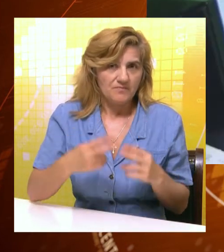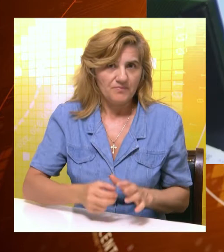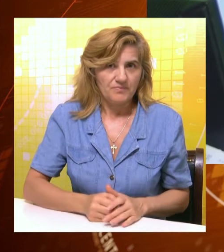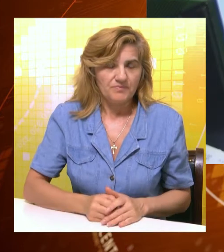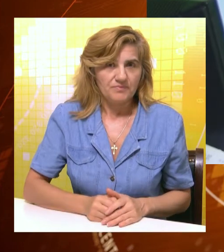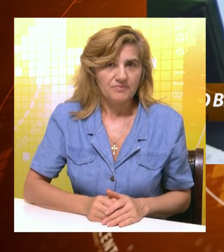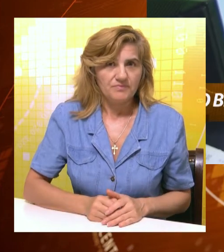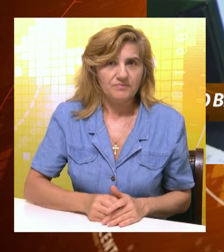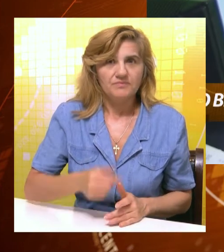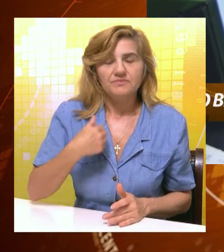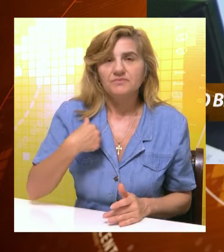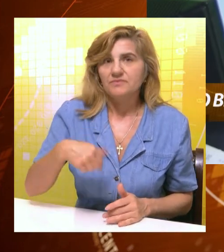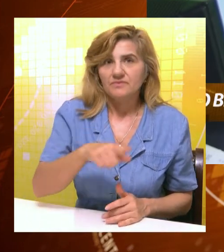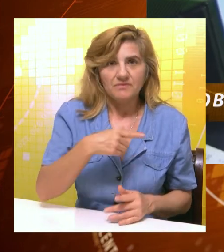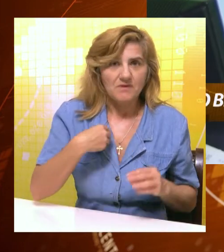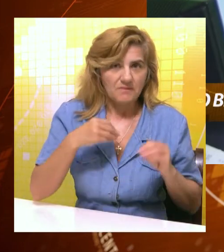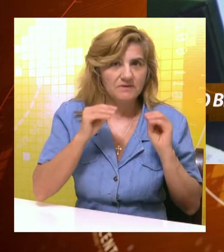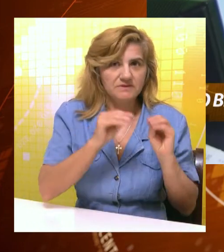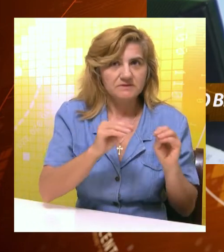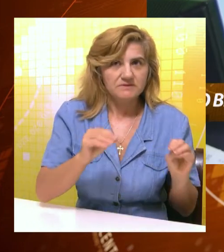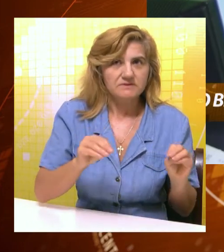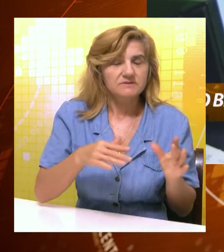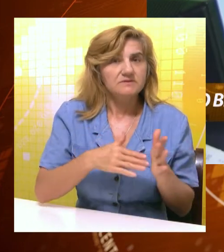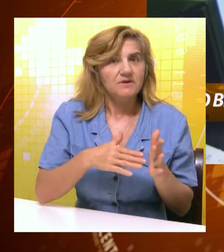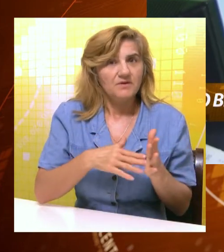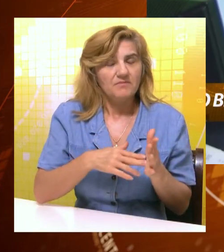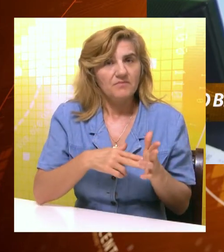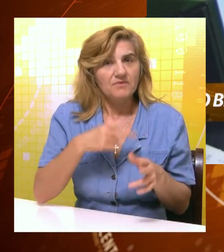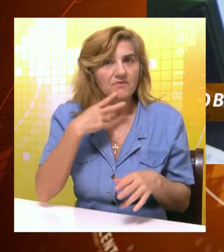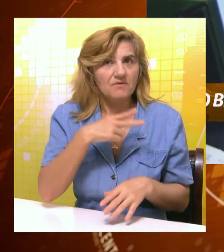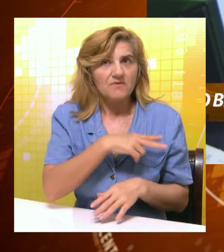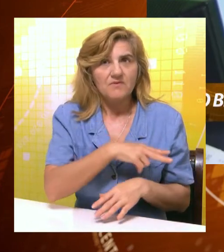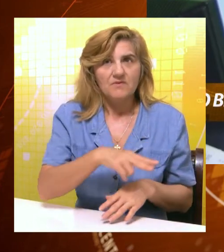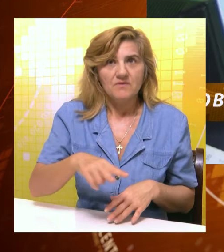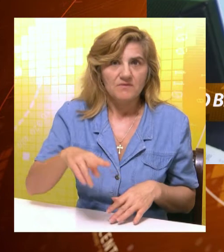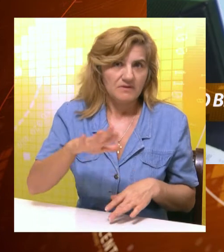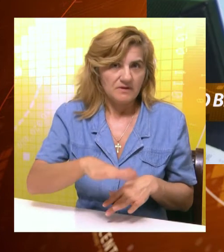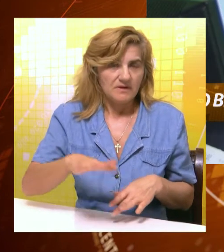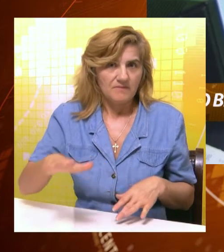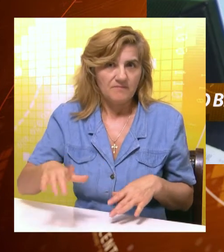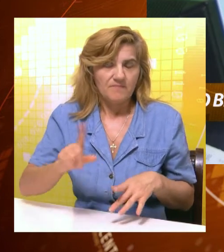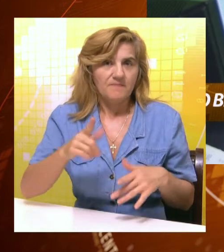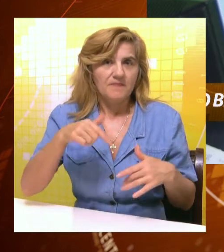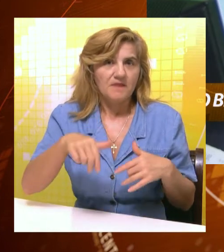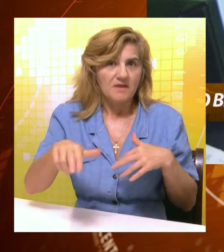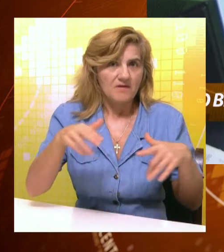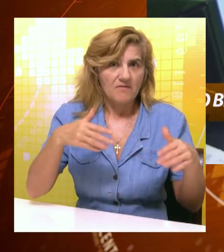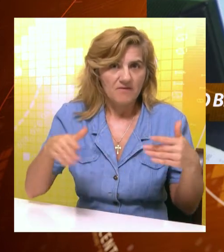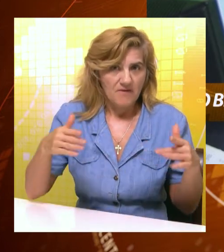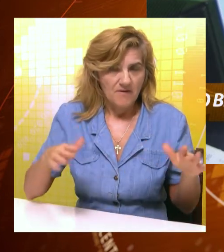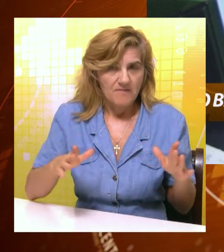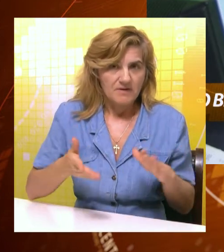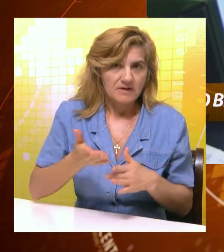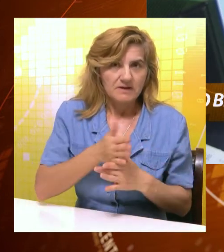Mi uvek savjetujemo roditeljima da izbjegavaju boravak deteta na polju u najtoplijem delu dana,